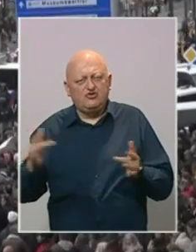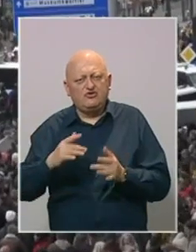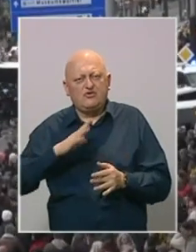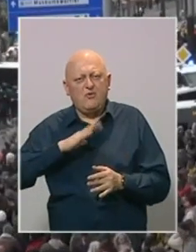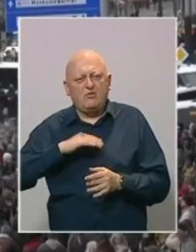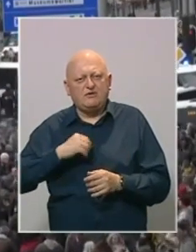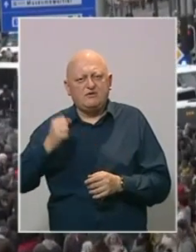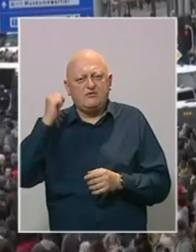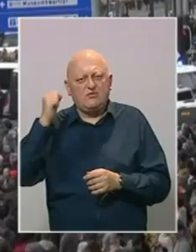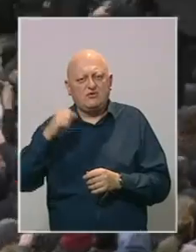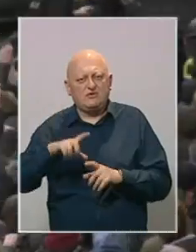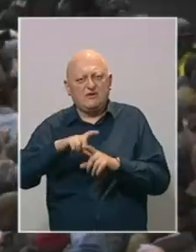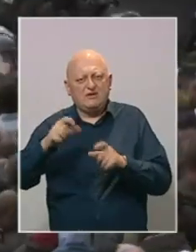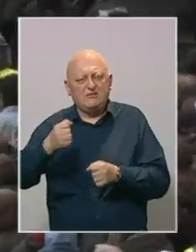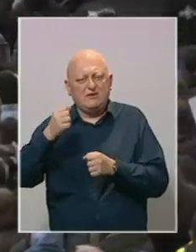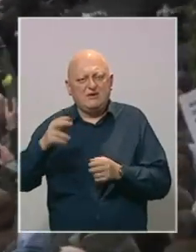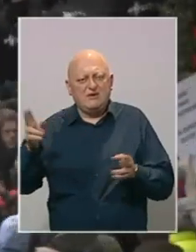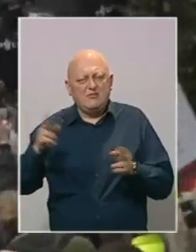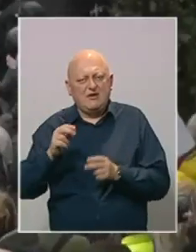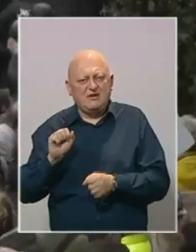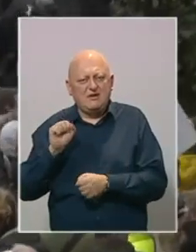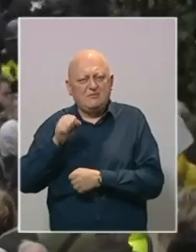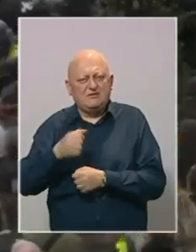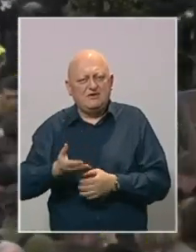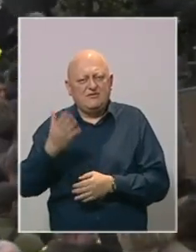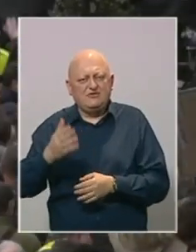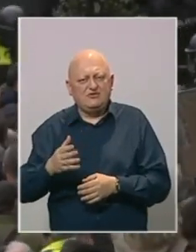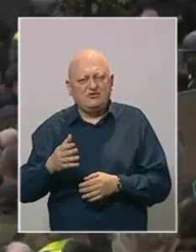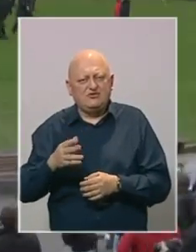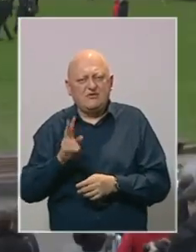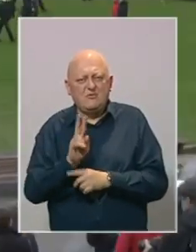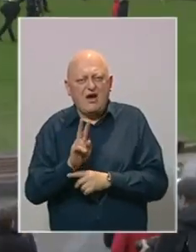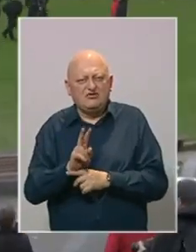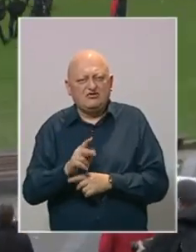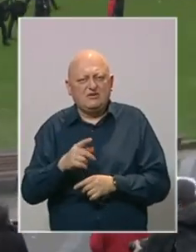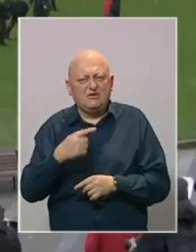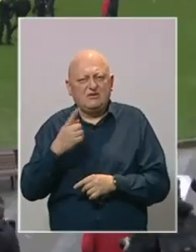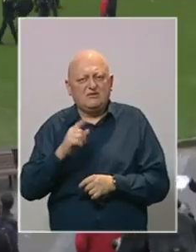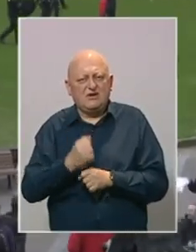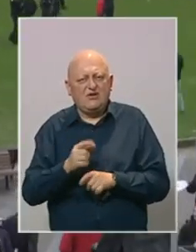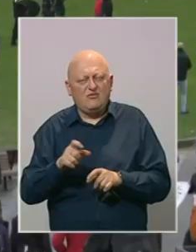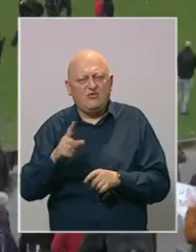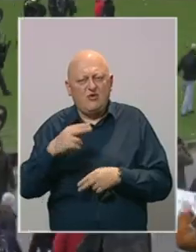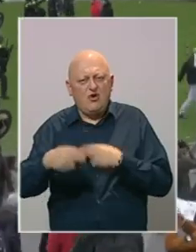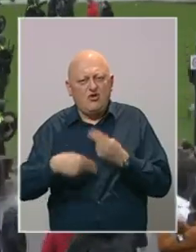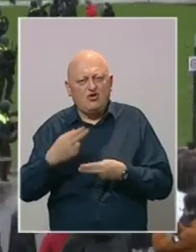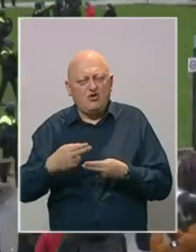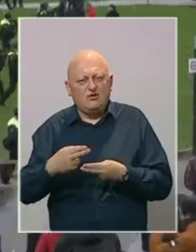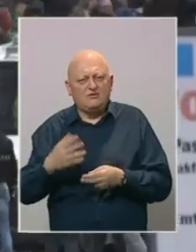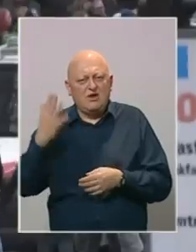policijom. Prosvjednici su nosili transparente, manje represije, više pozornosti, te ne radi se o virusu, već o kontroli.